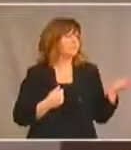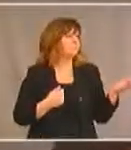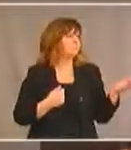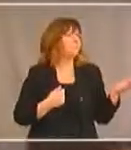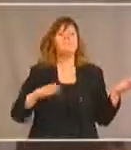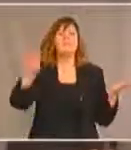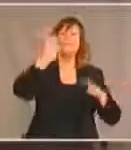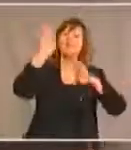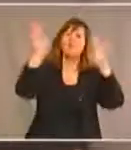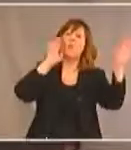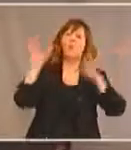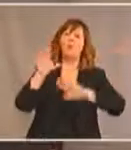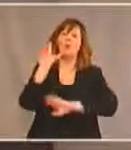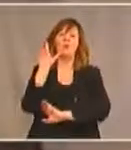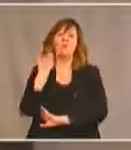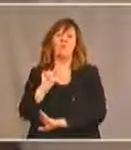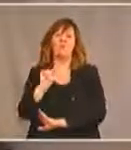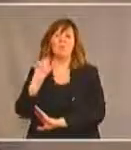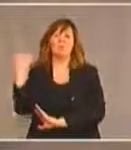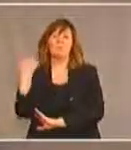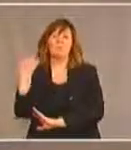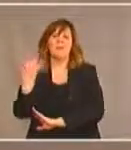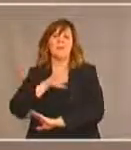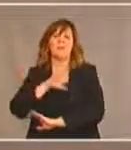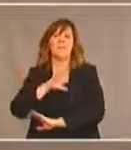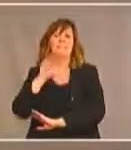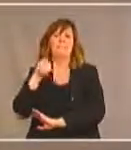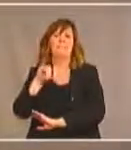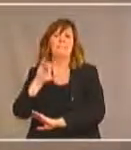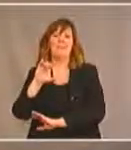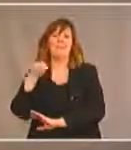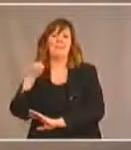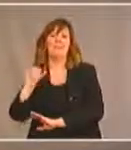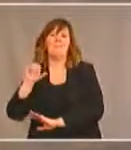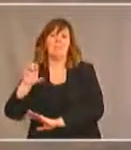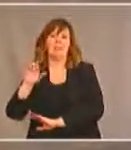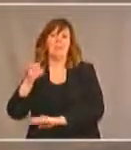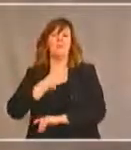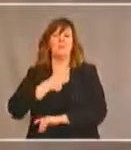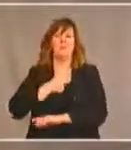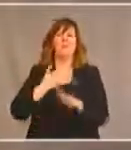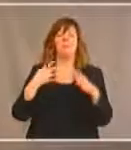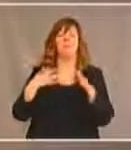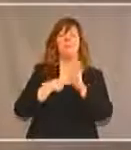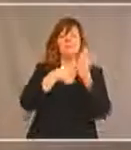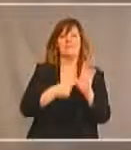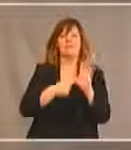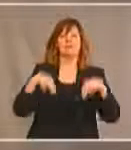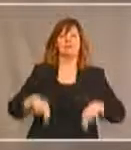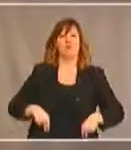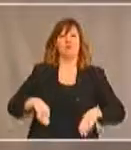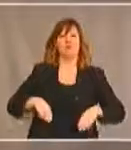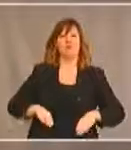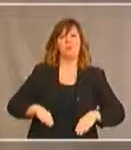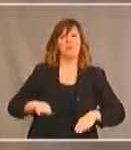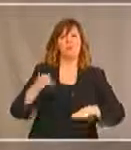Je suis Mick Ma et je suis le représentant de l'Assemblée des Premières Nations du Nouveau-Brunswick et l'Île-du